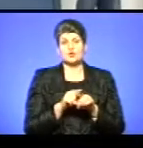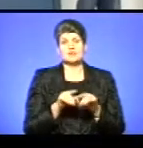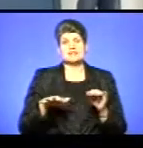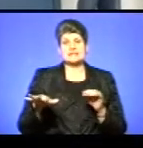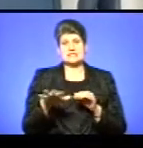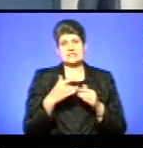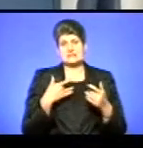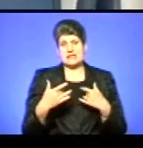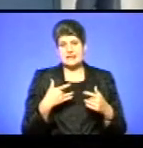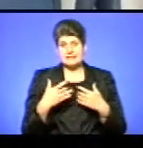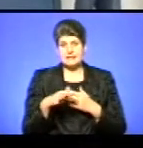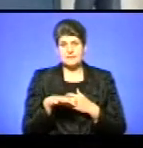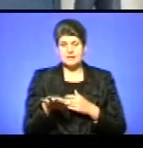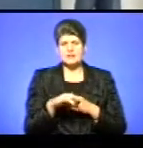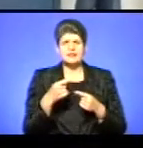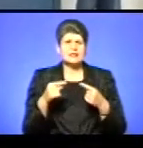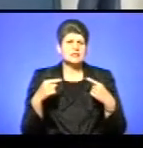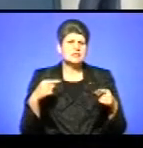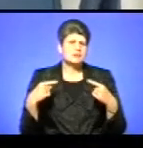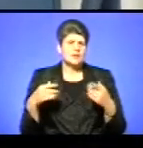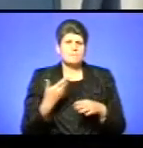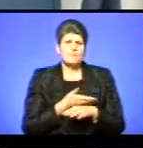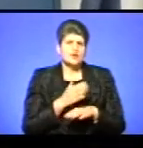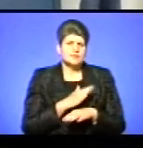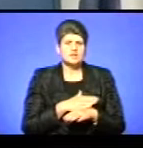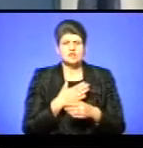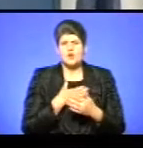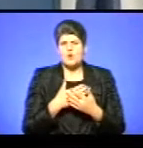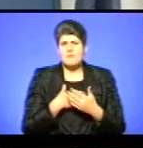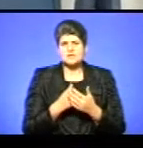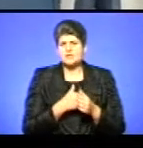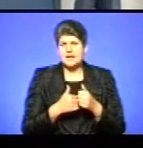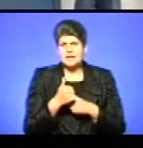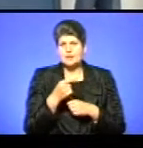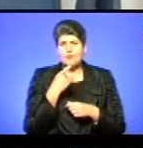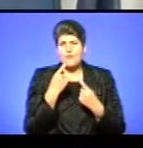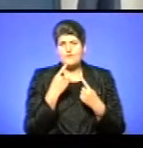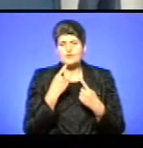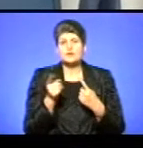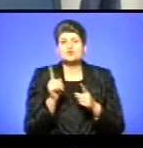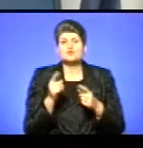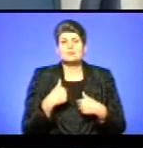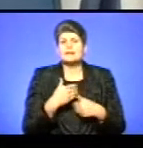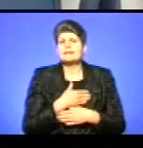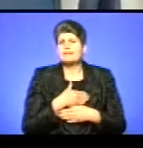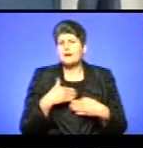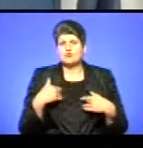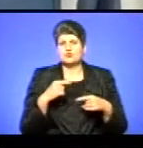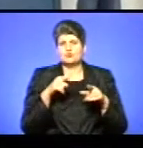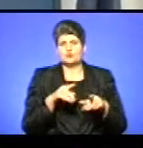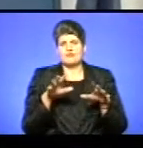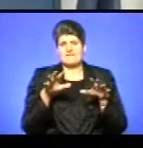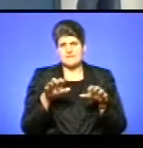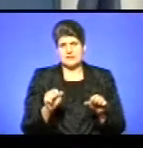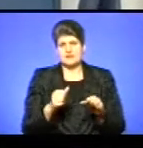Майдані, з якої різноманітні політичні громадські лідери говорили про те, що ми не хочемо тої влади, яка